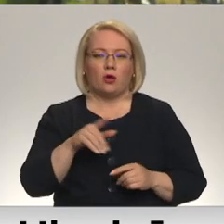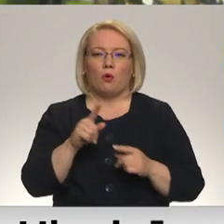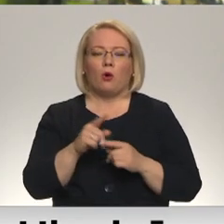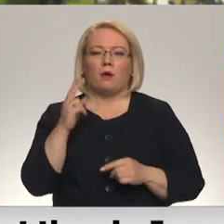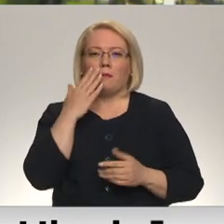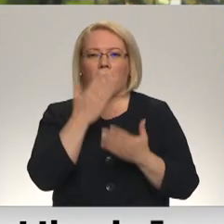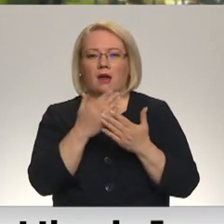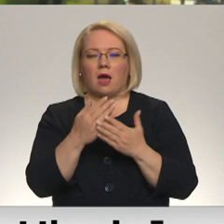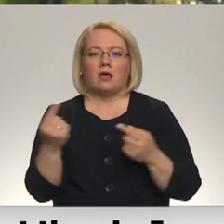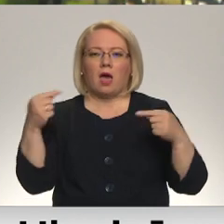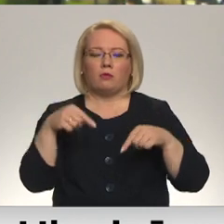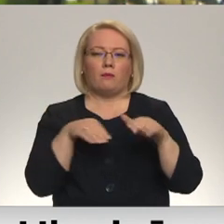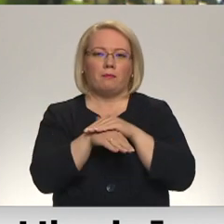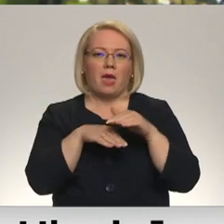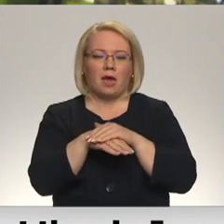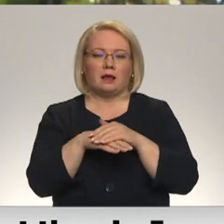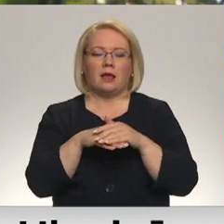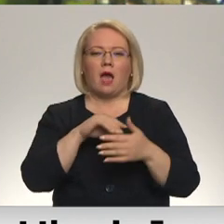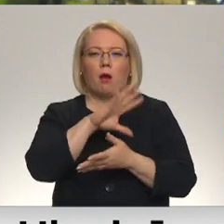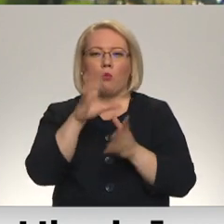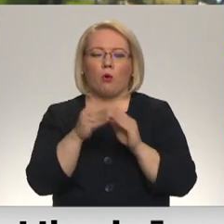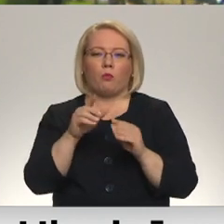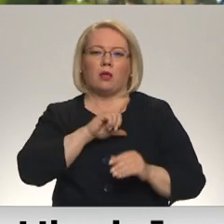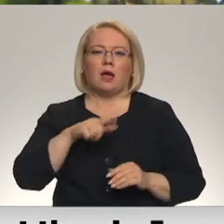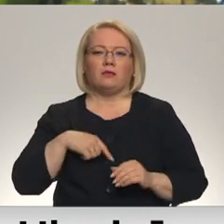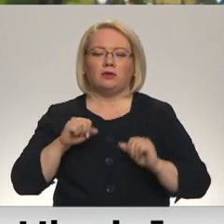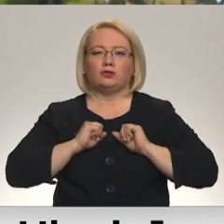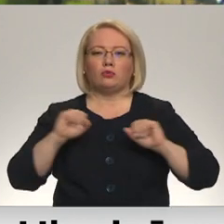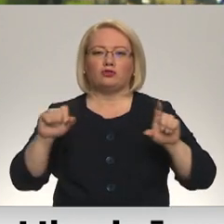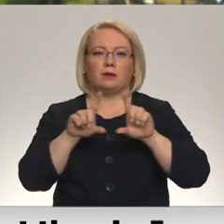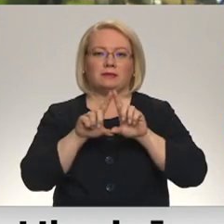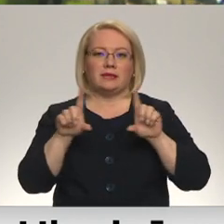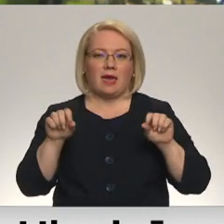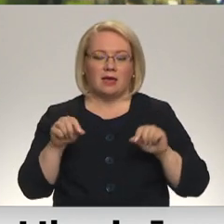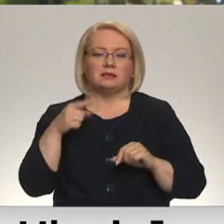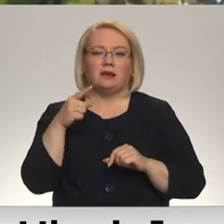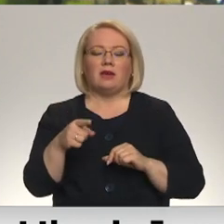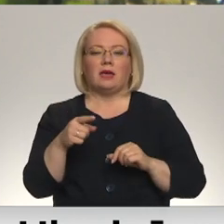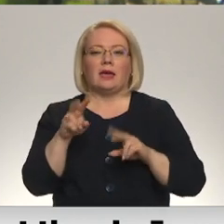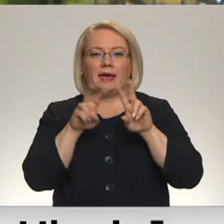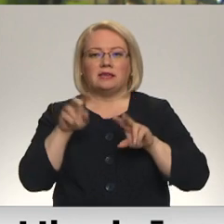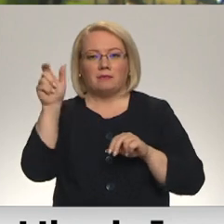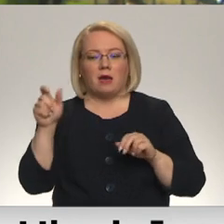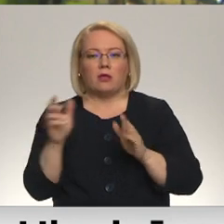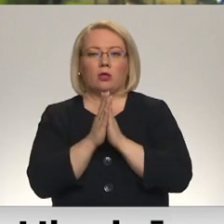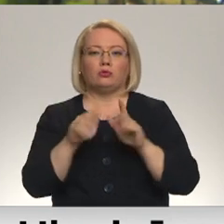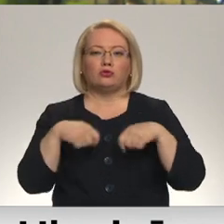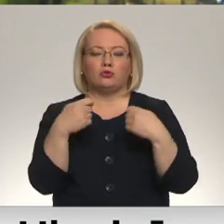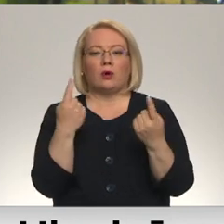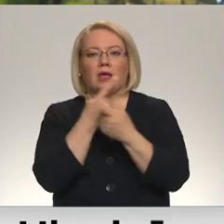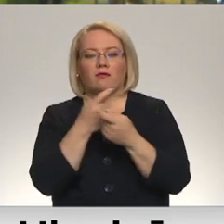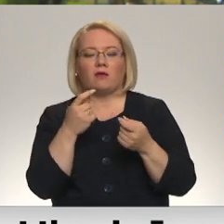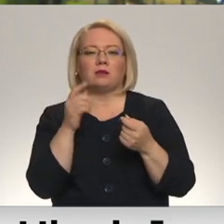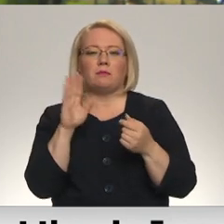atbraukušie bēgļi, turpina apkopot Latvijas valsts drošības dienas. Izmeklētāji aicina sniegt informāciju par noziegumiem par